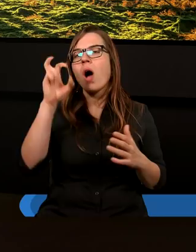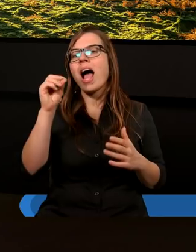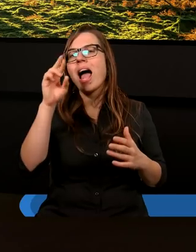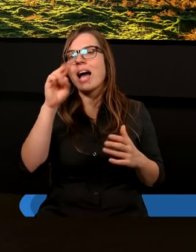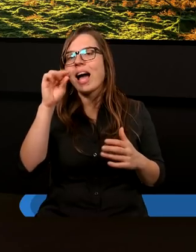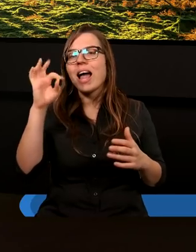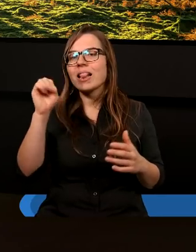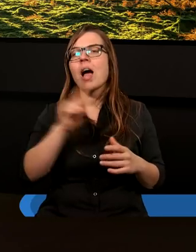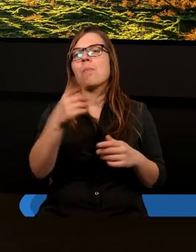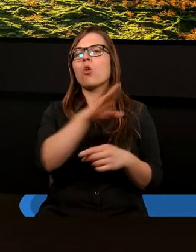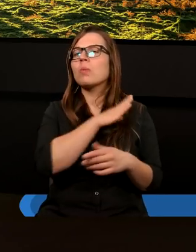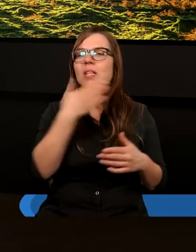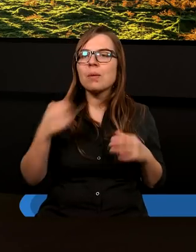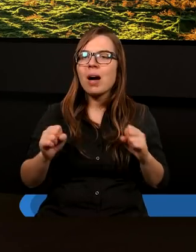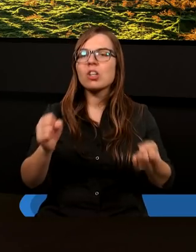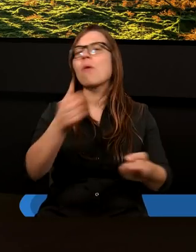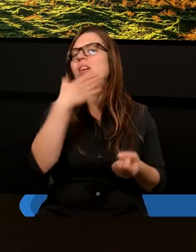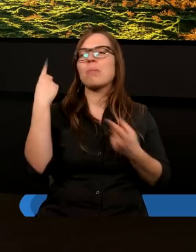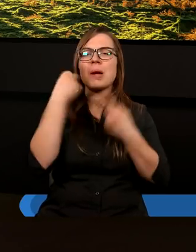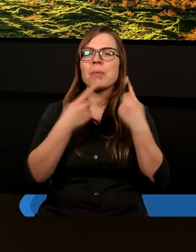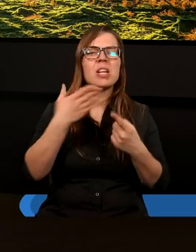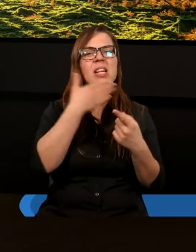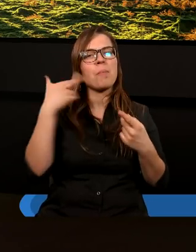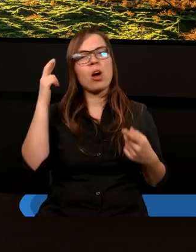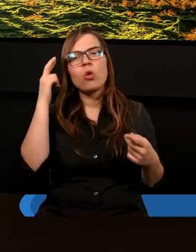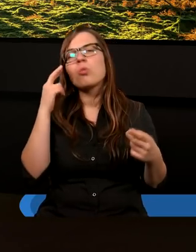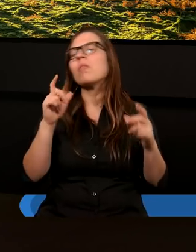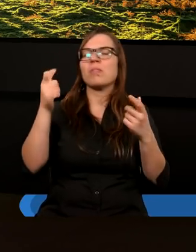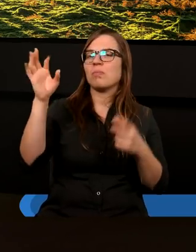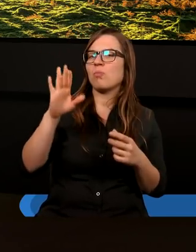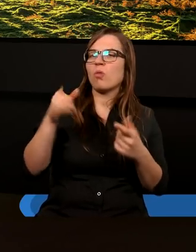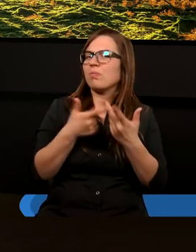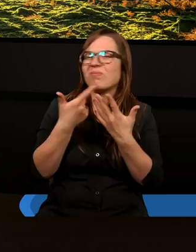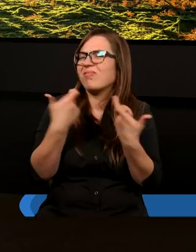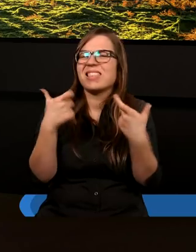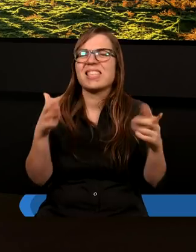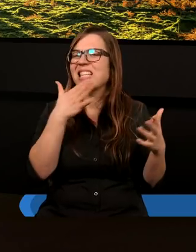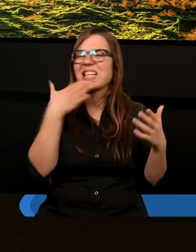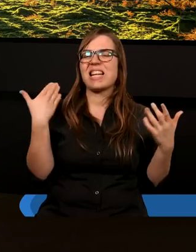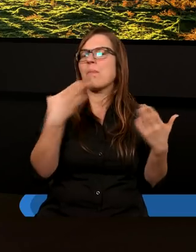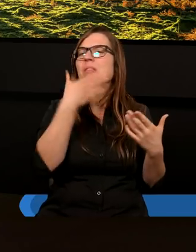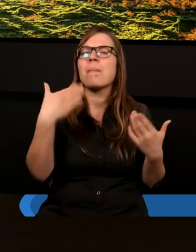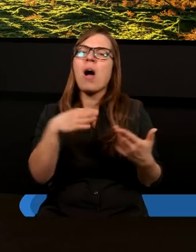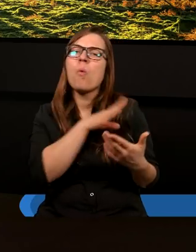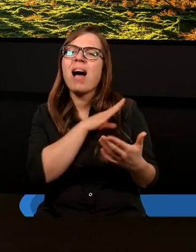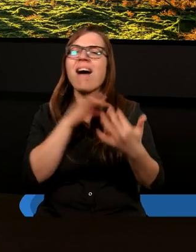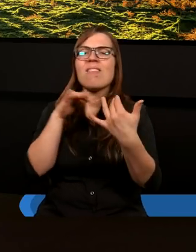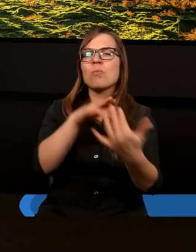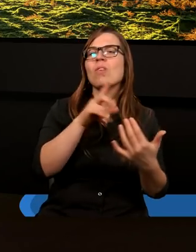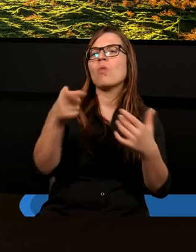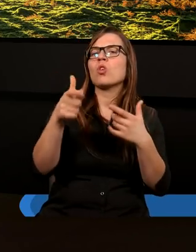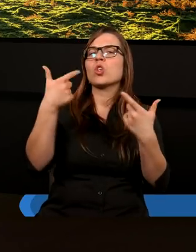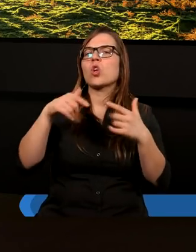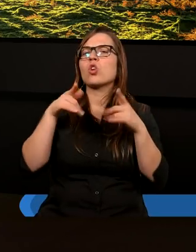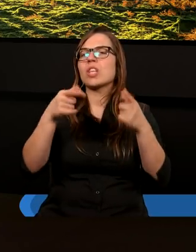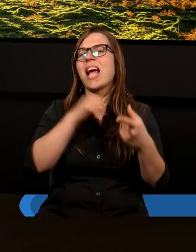powiedziane, że po śmierci nie ma działania, nie ma myślenia, nie ma rozumowania, chwalenia Pana Boga i nie mają umarli wpływu pod tym, co się